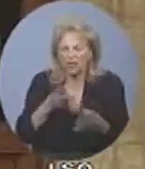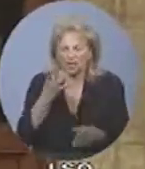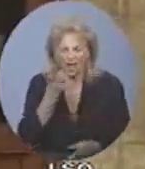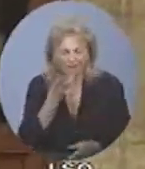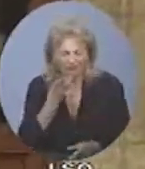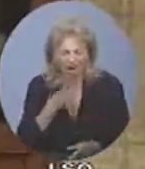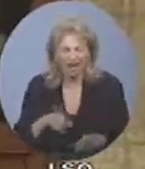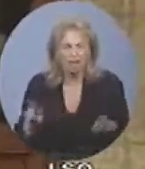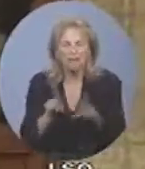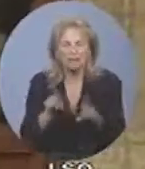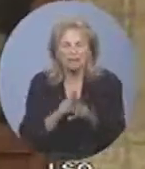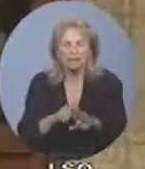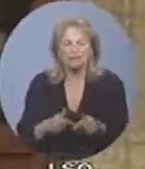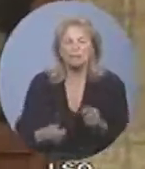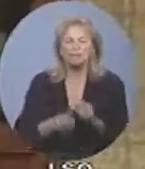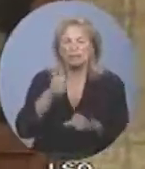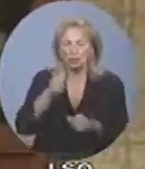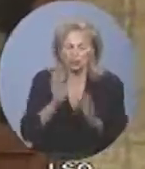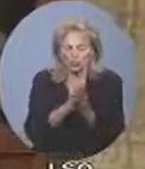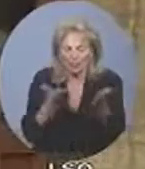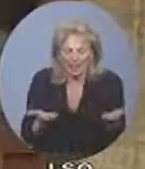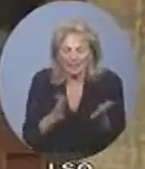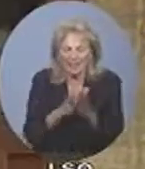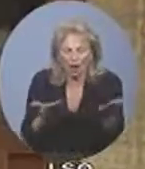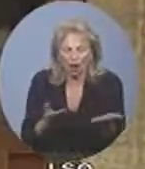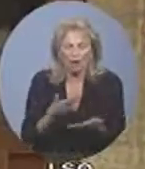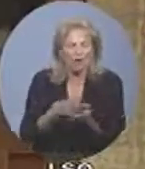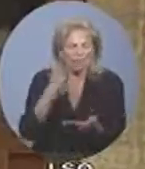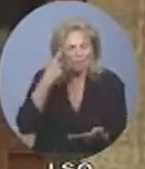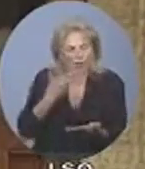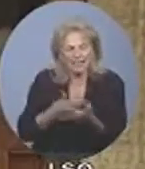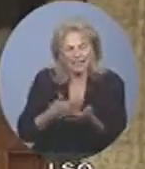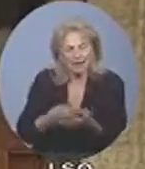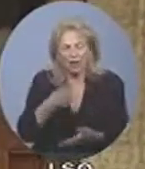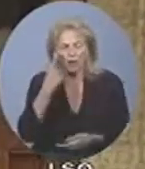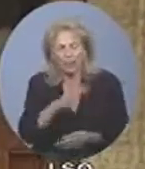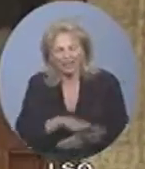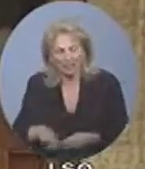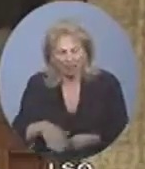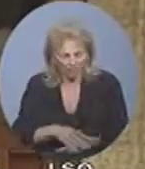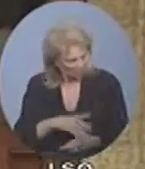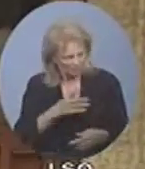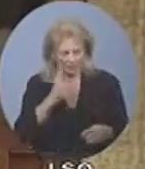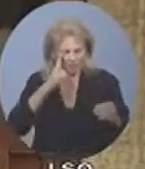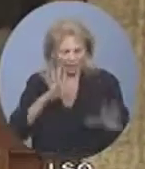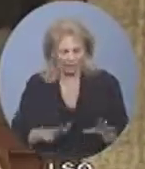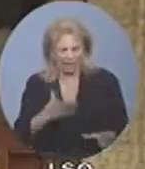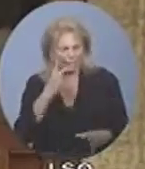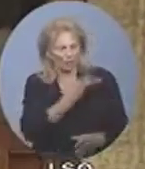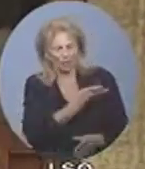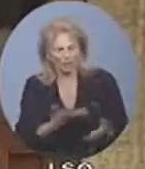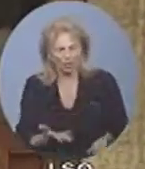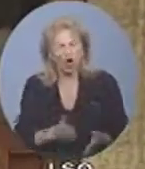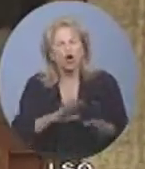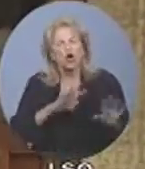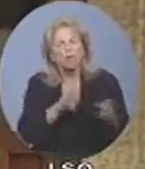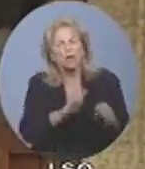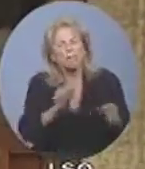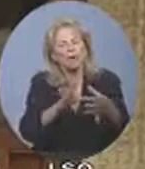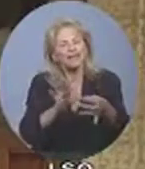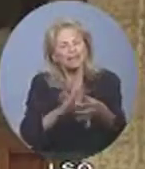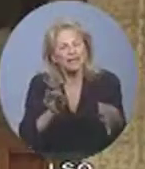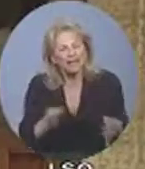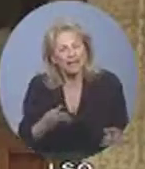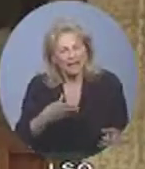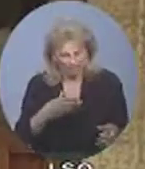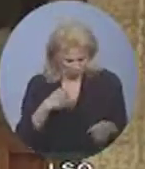les couches de leurs enfants. C'est dégueulasse, Monsieur le Président. Est-ce que le ministre peut expliquer comment payer plus cher pour les produits